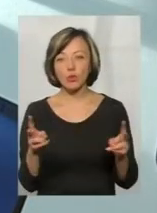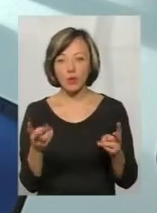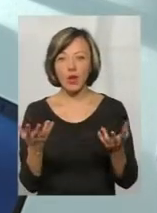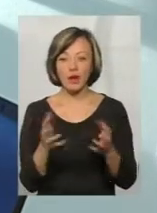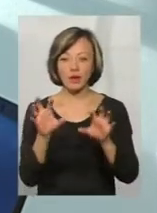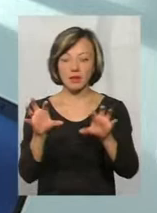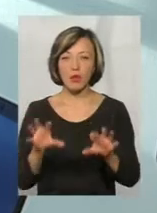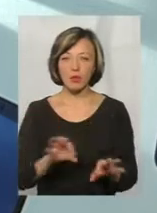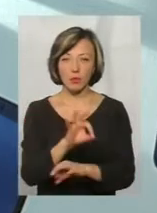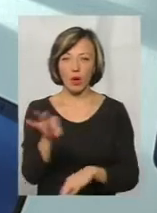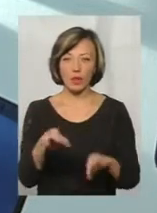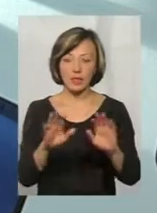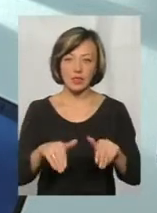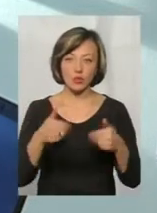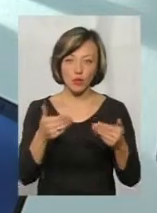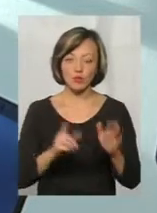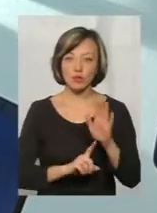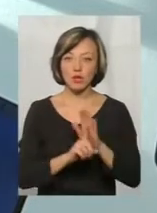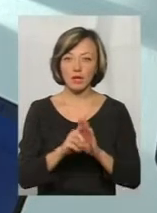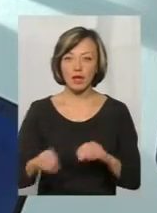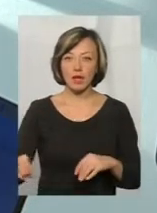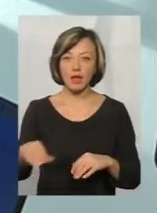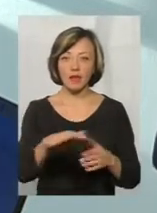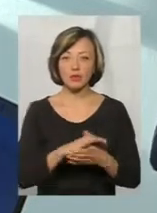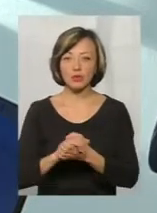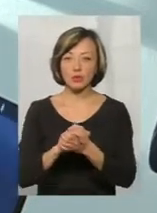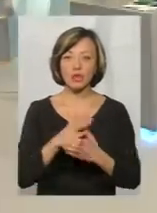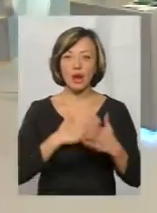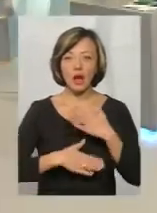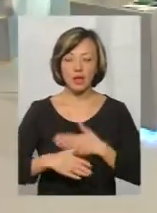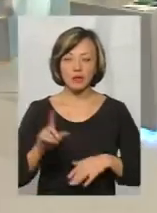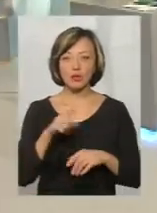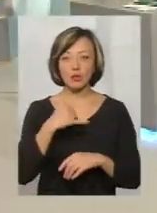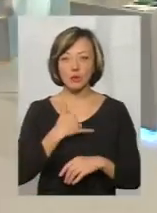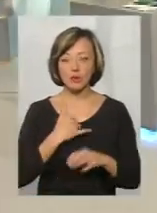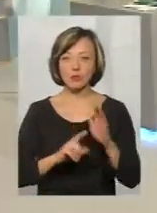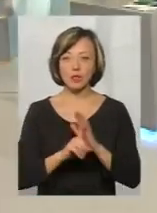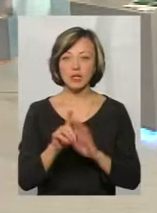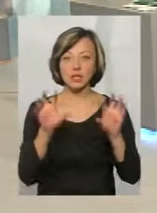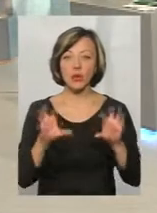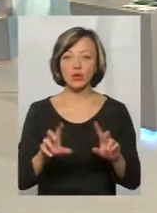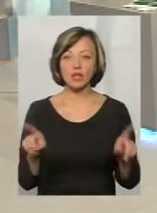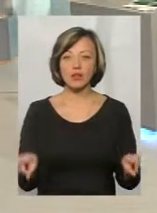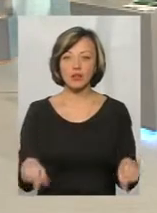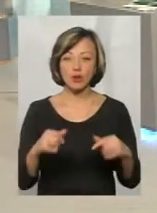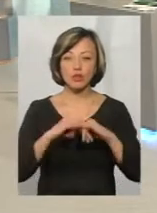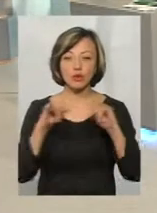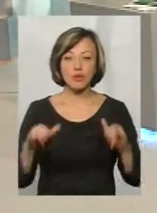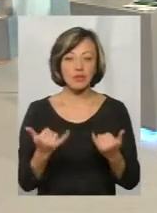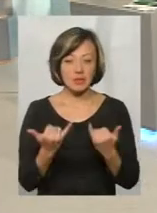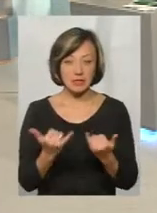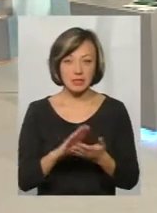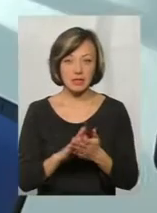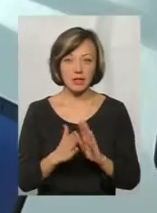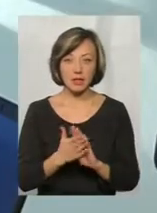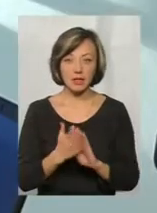законопроєктів, власне, ініціював. Спочатку Європейський Союз цьому дуже радів, кажучи про те, що у нас почався законотворчий бум, але станом на зараз, коли ця